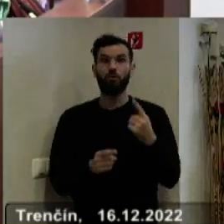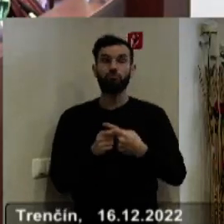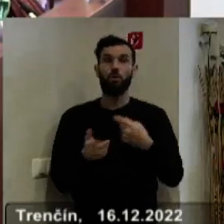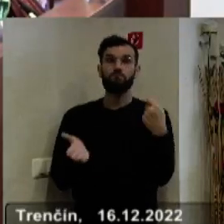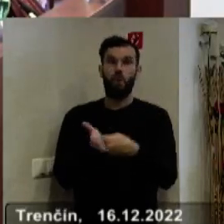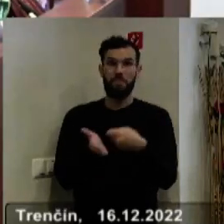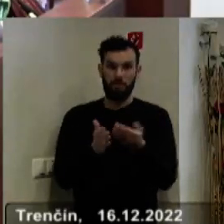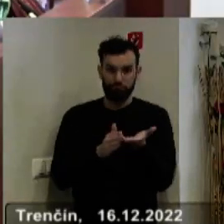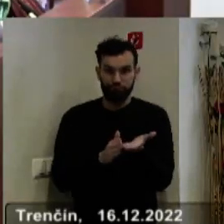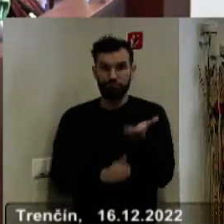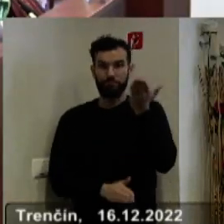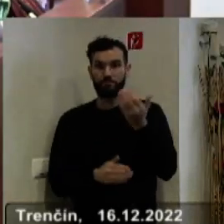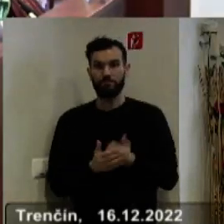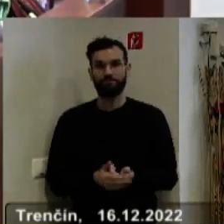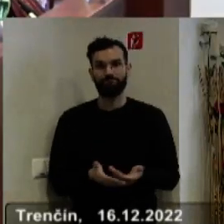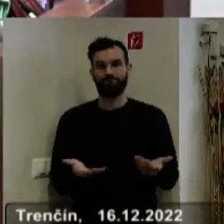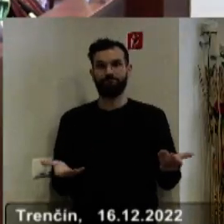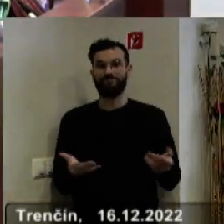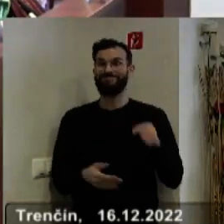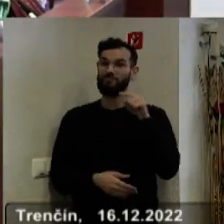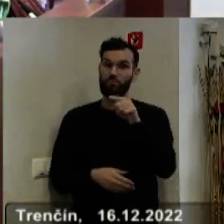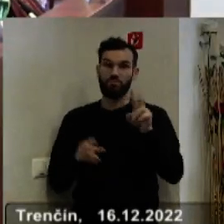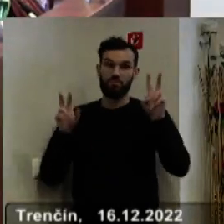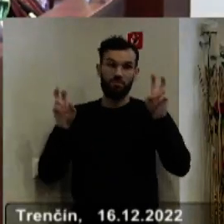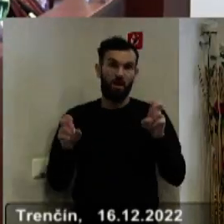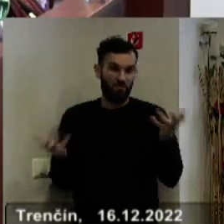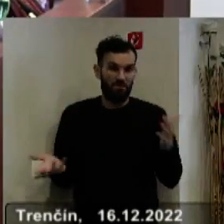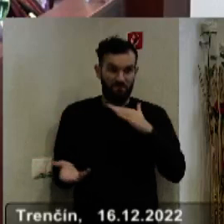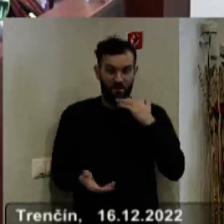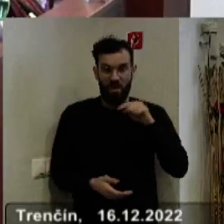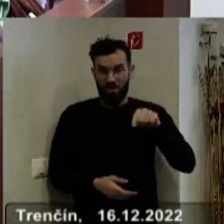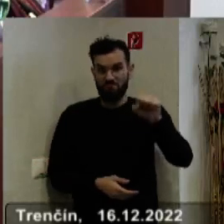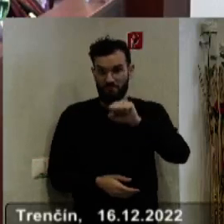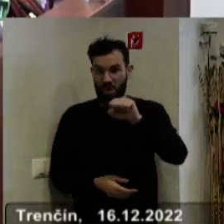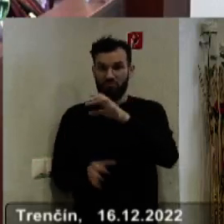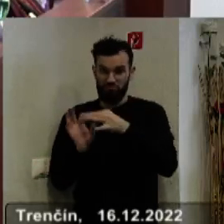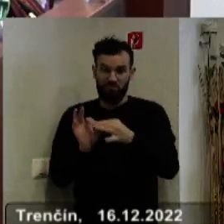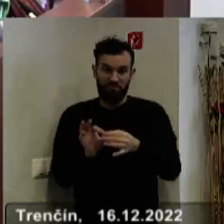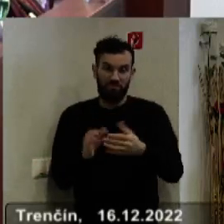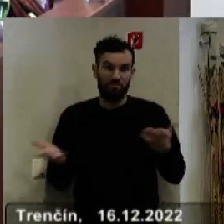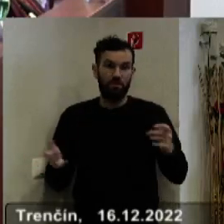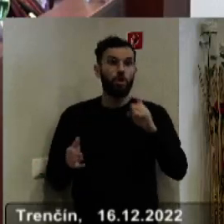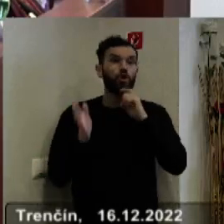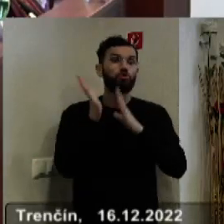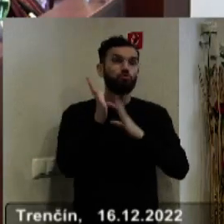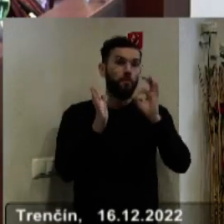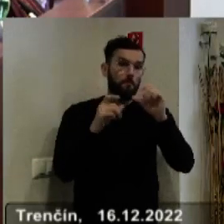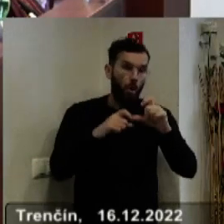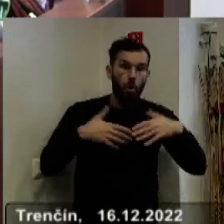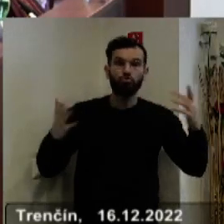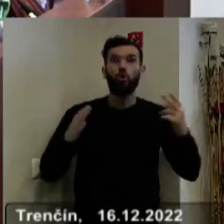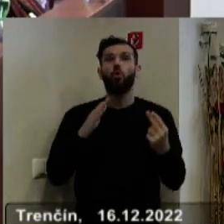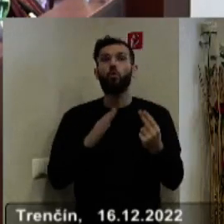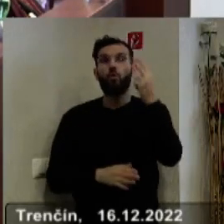poplatkov. Táto téma sa týka veľkej väčšiny miest. Či už ide o ZMOS alebo Úniu miest, ktorom má